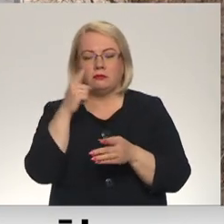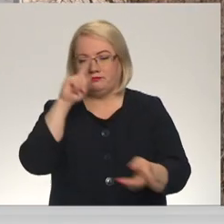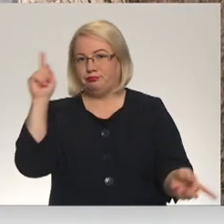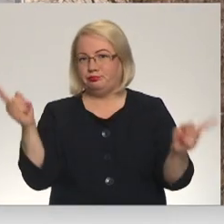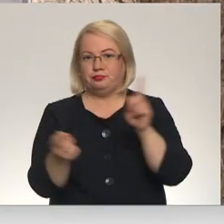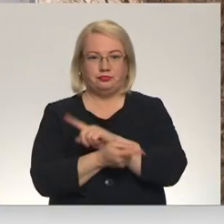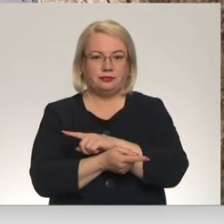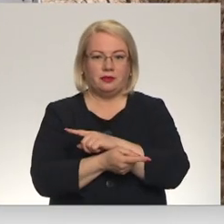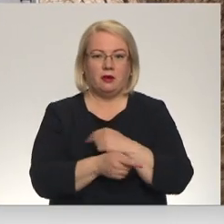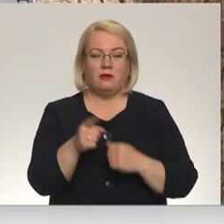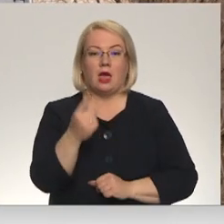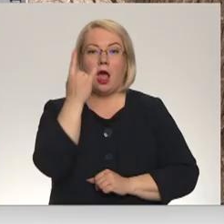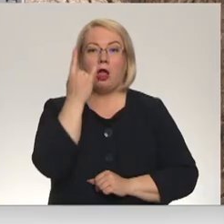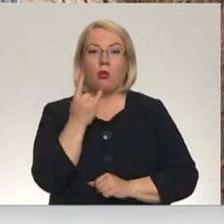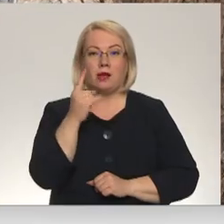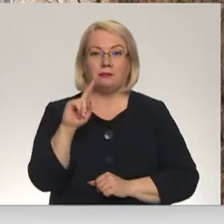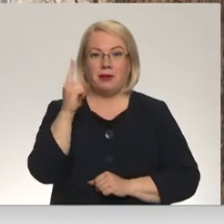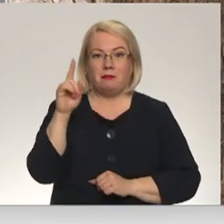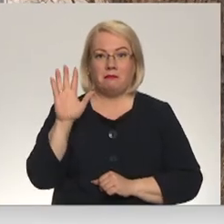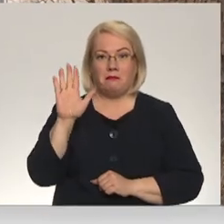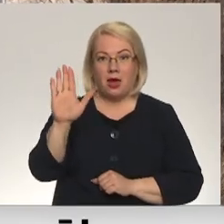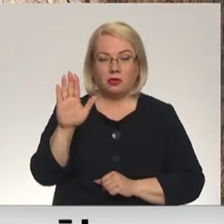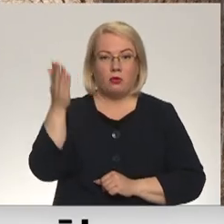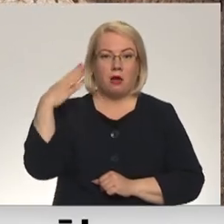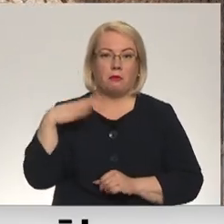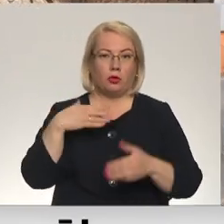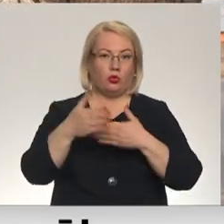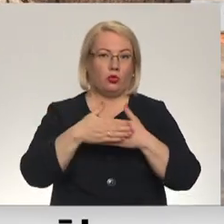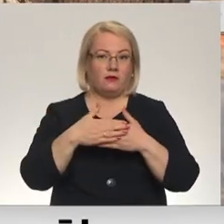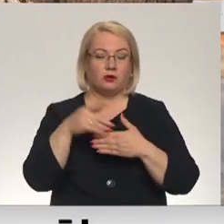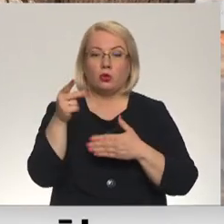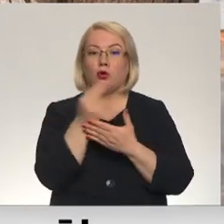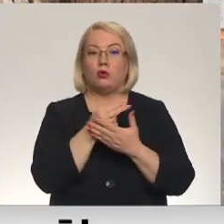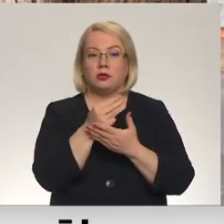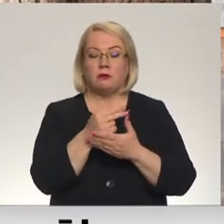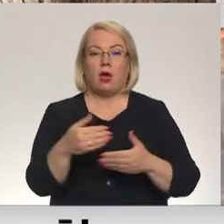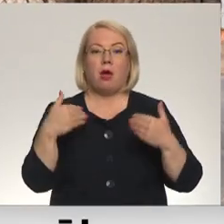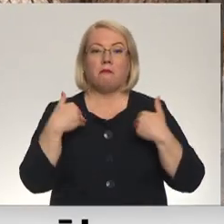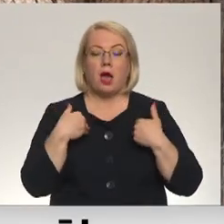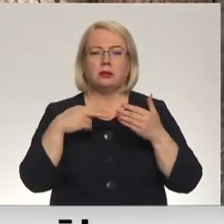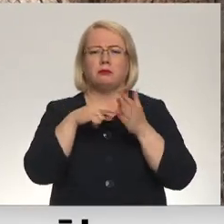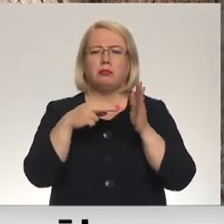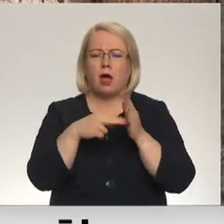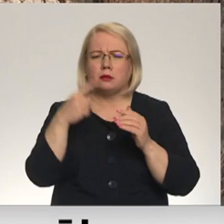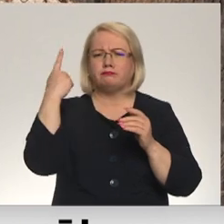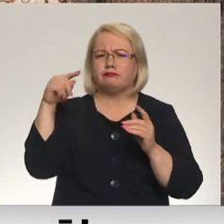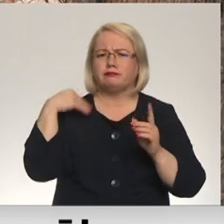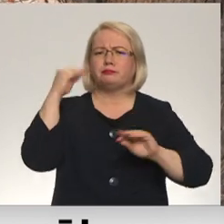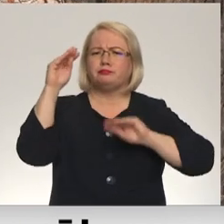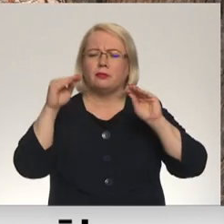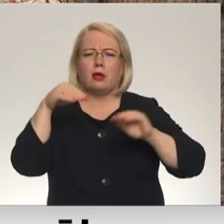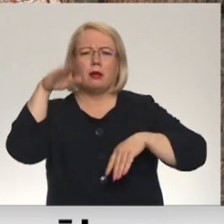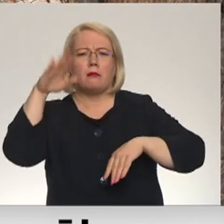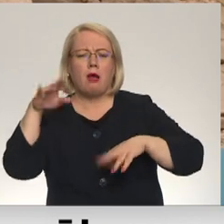loks pirmais, tur ir bijuši durvis. Tātad, ko tas nozīmē? Tas nozīmē man plānu, ko es jau te biju izdomājis, kā tur